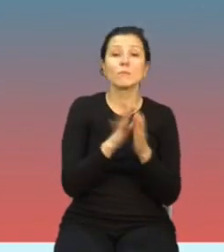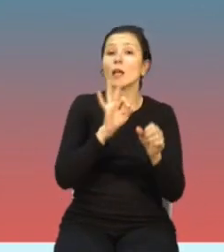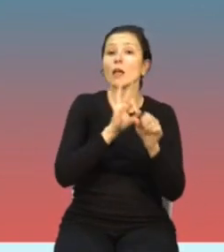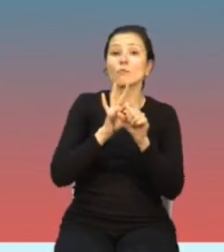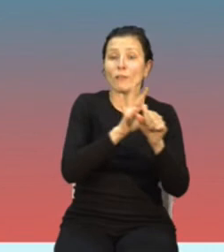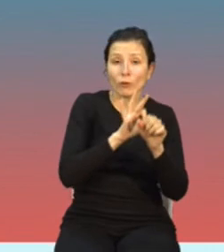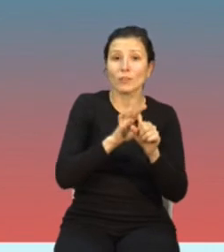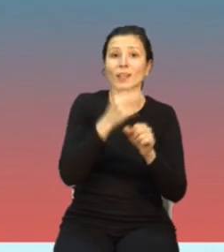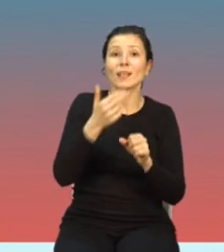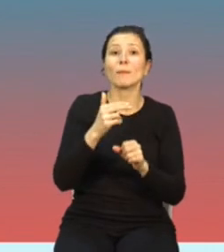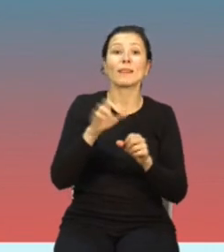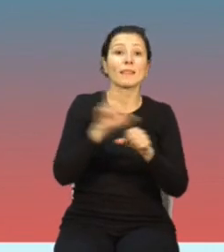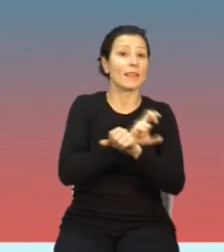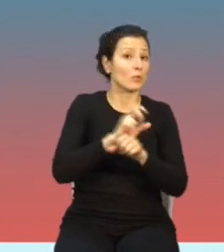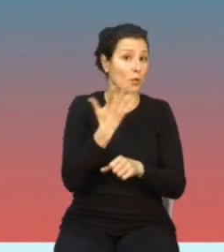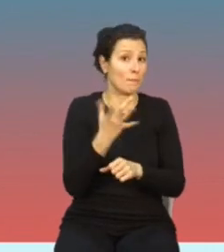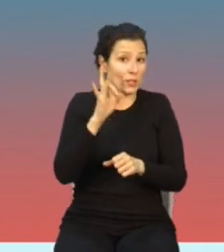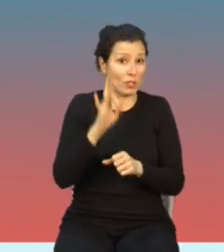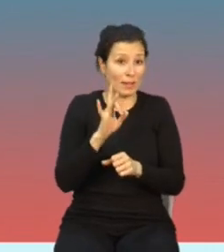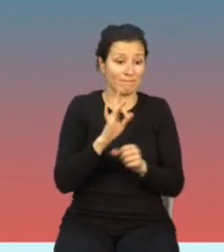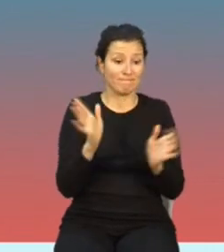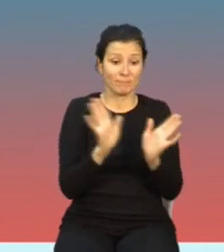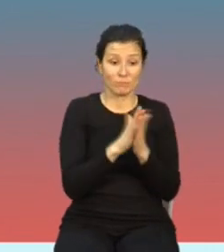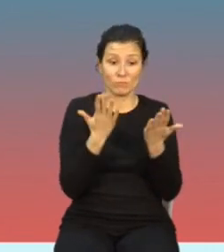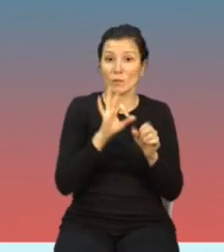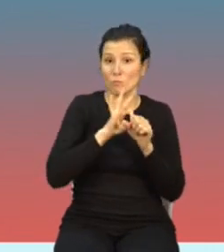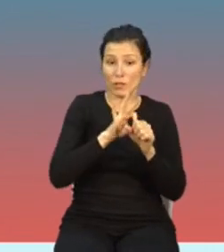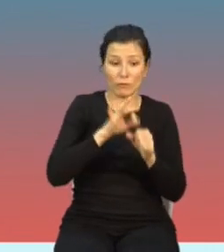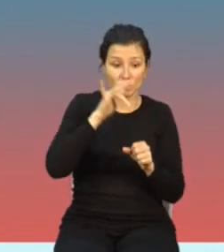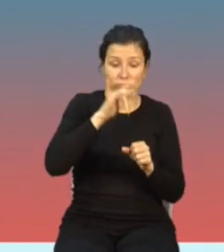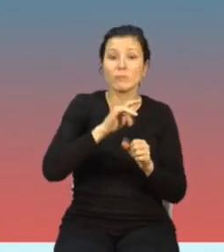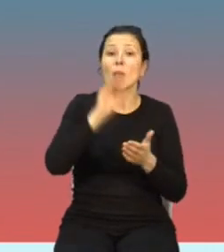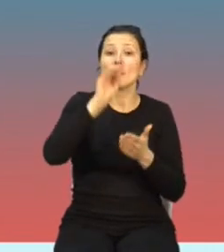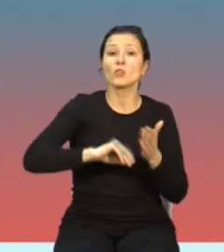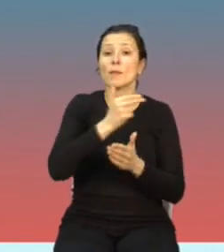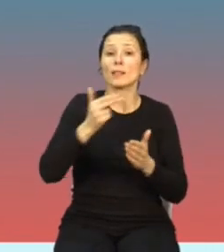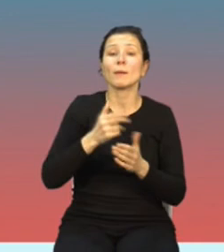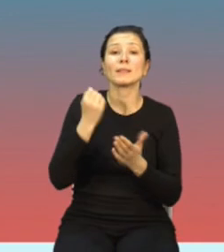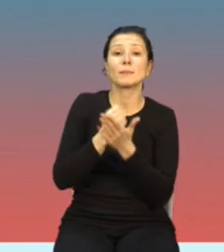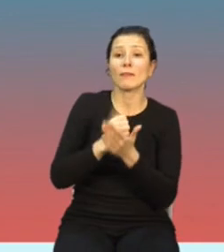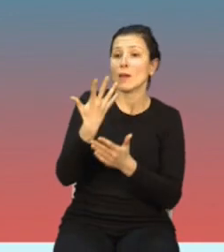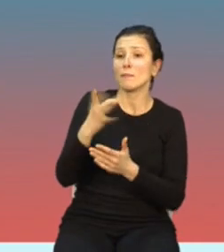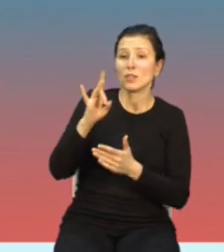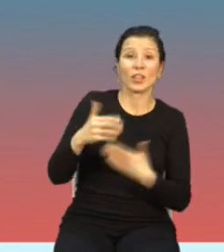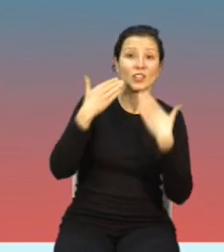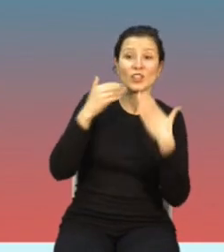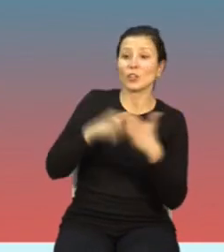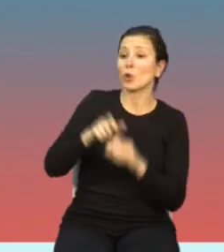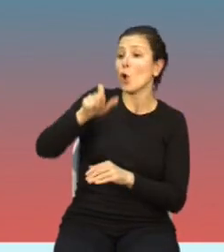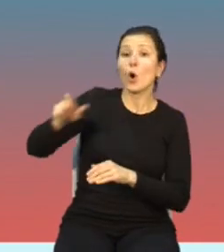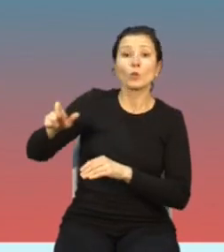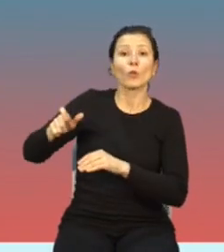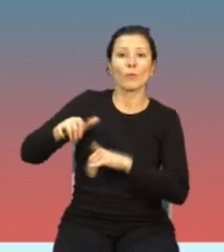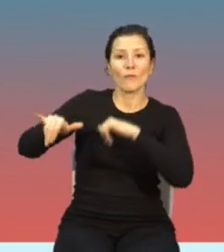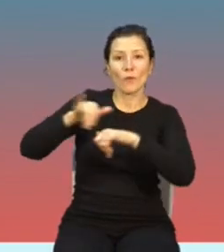W tym przewodniku omawiamy kwestie związane z 5G. pomaga planistom na poziomie lokalnym podejmować decyzje.